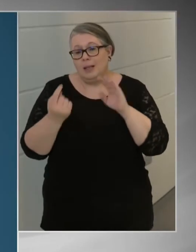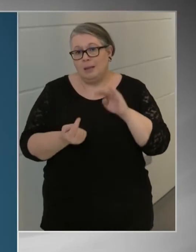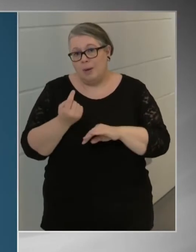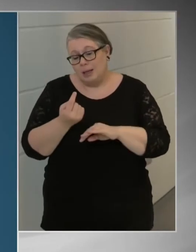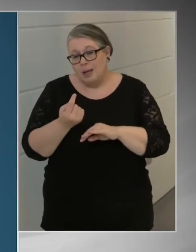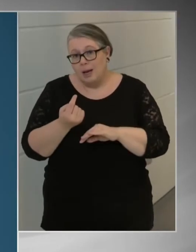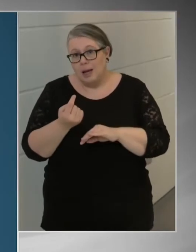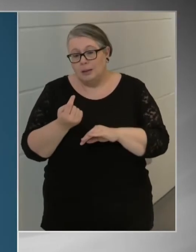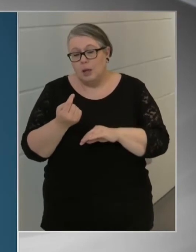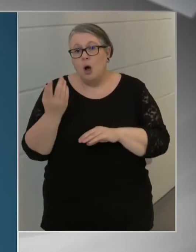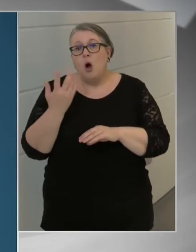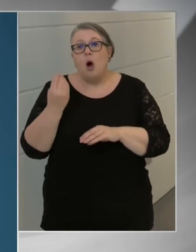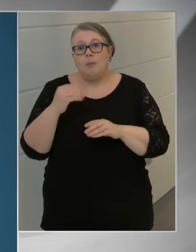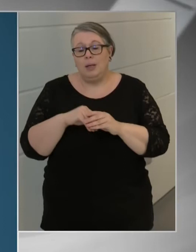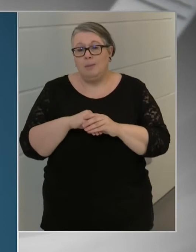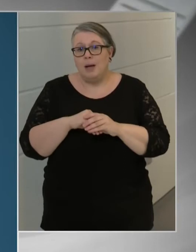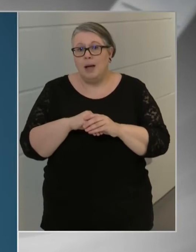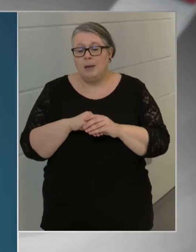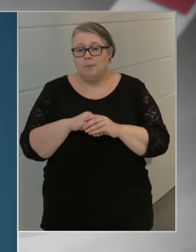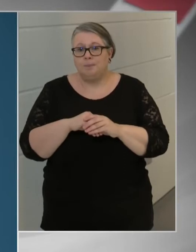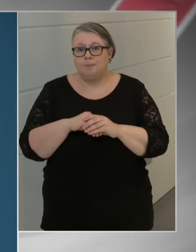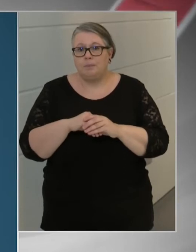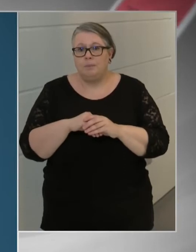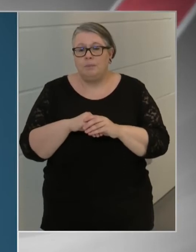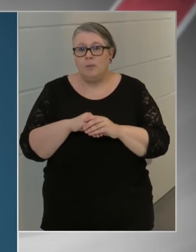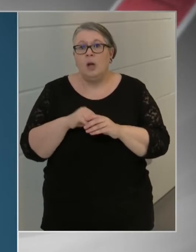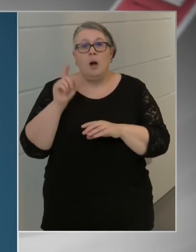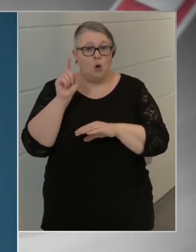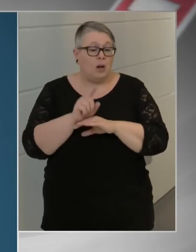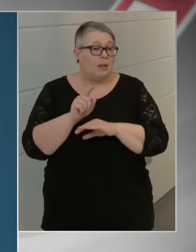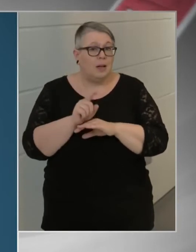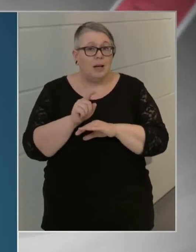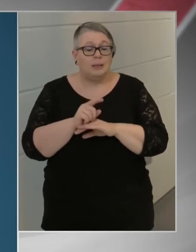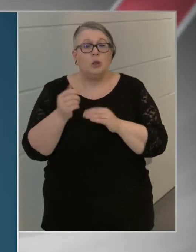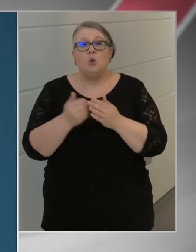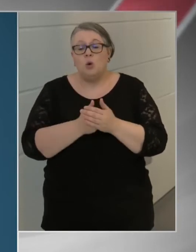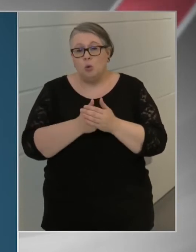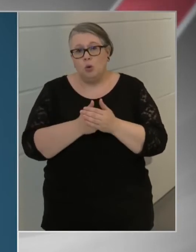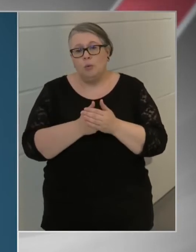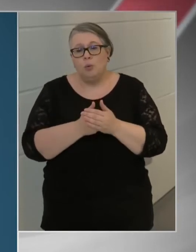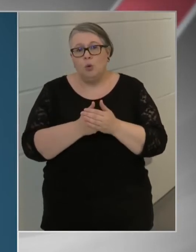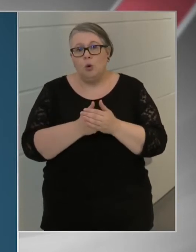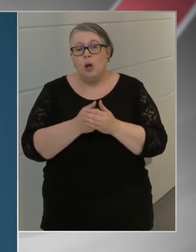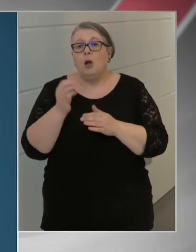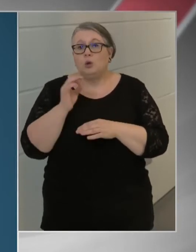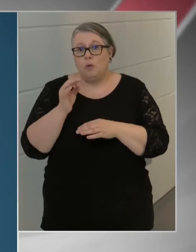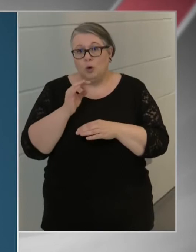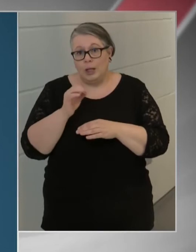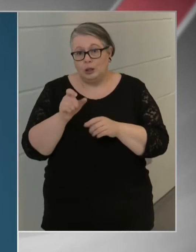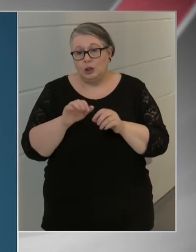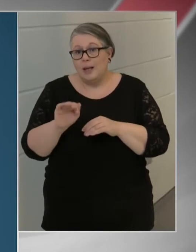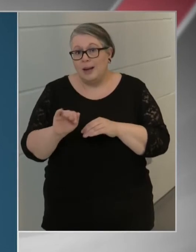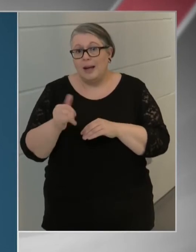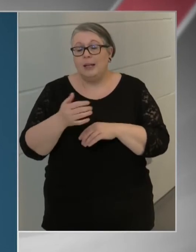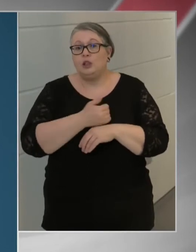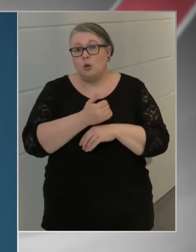héten kevesebben jelentkeztek a védőoltásra, mint az elmúlt időszakban. A tisztifőorvos arra kéri a 16-18 évesek szüleit,